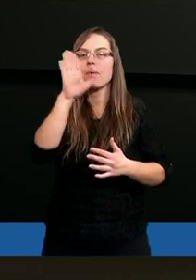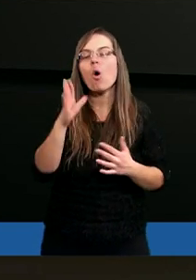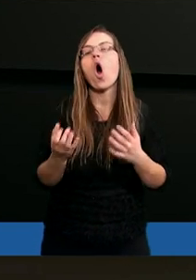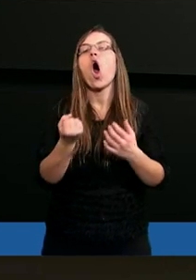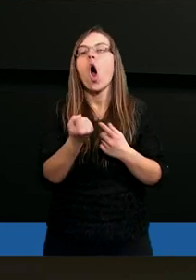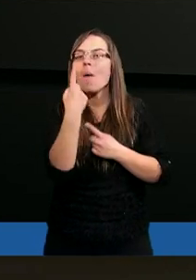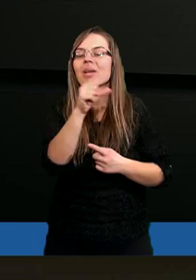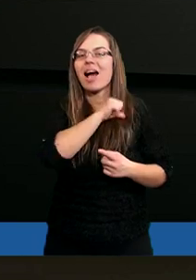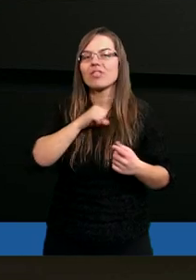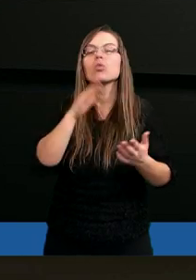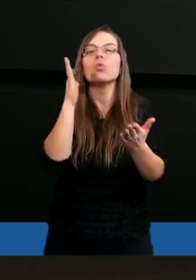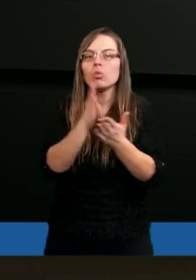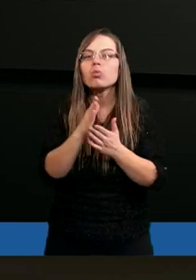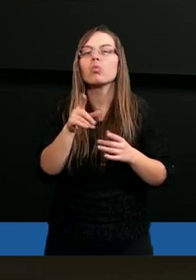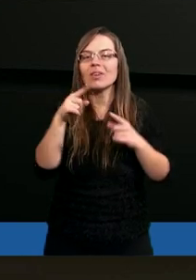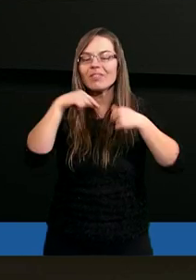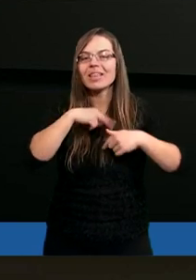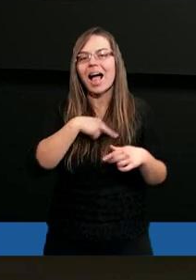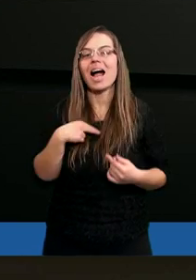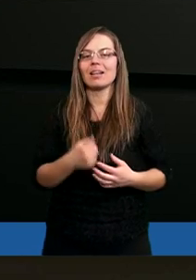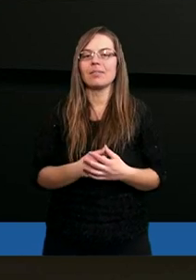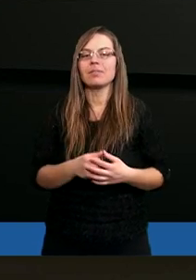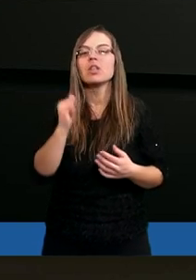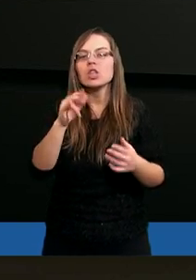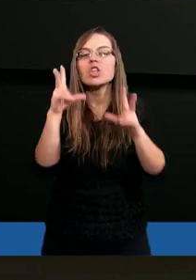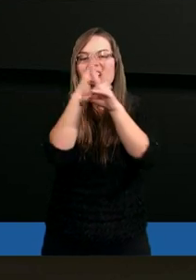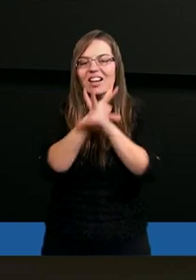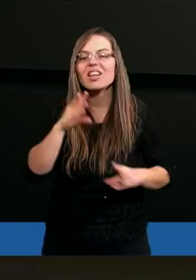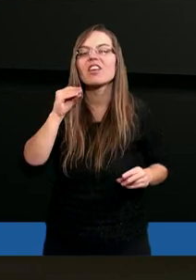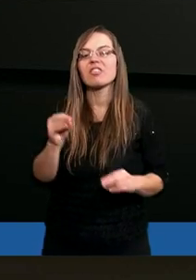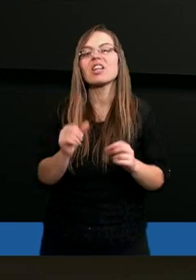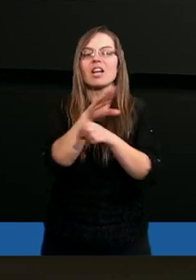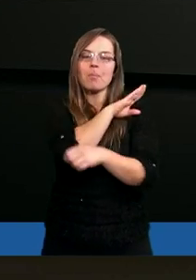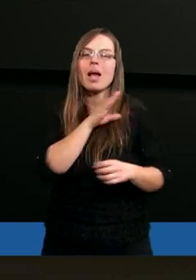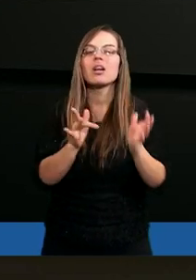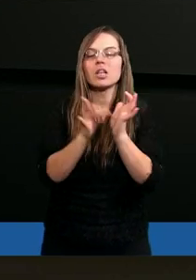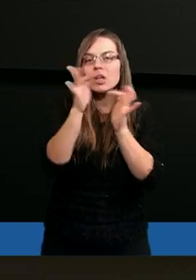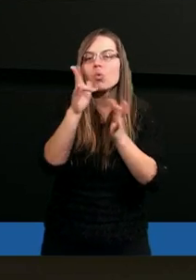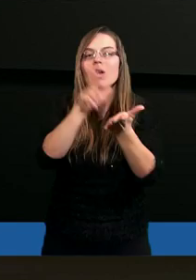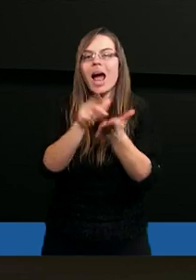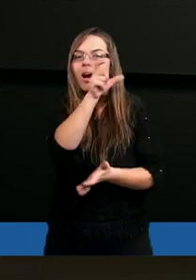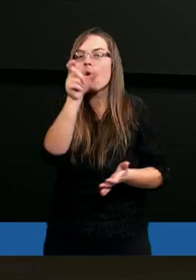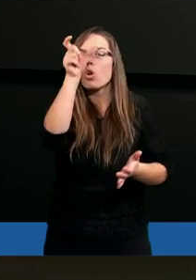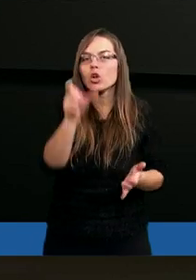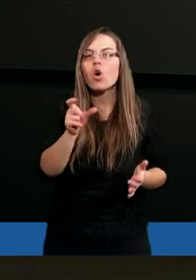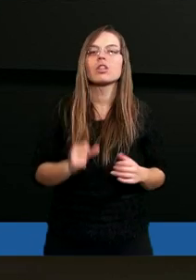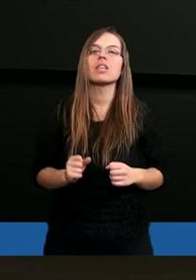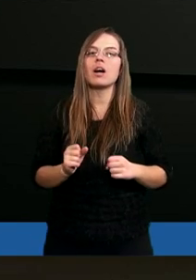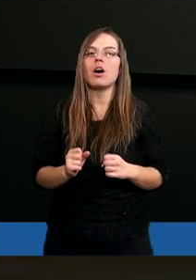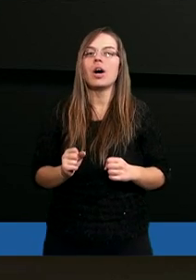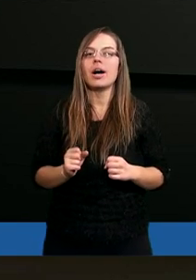objawił się jeszcze pełniej. I rzeczywiście śmierć Chrystusa na Golgocie